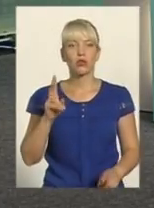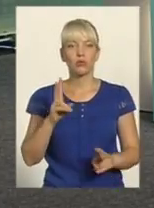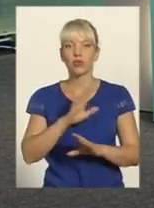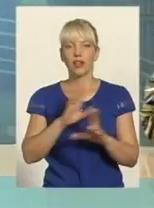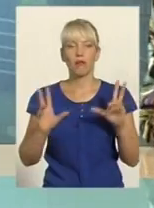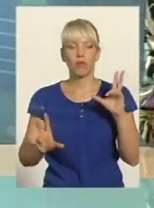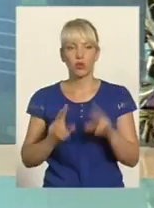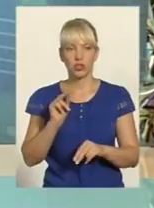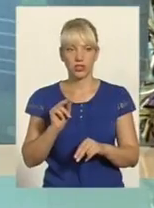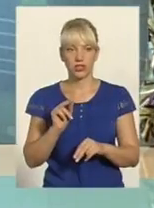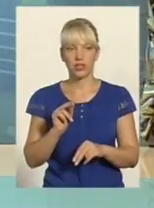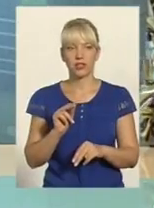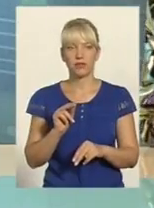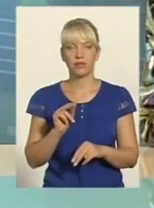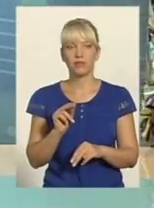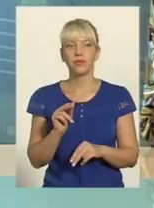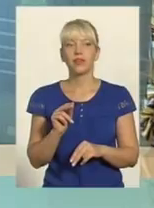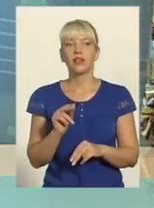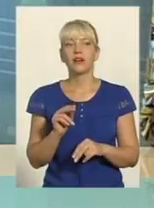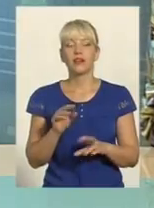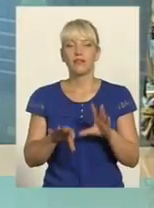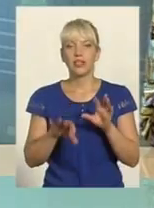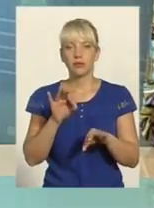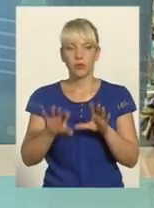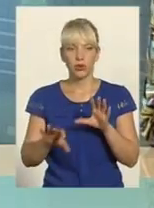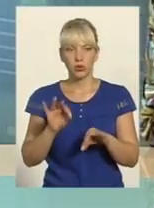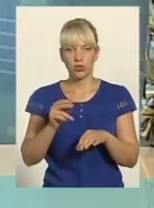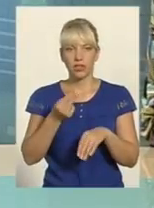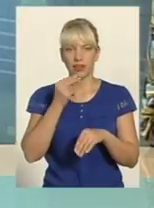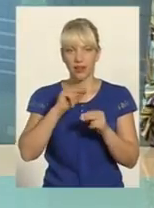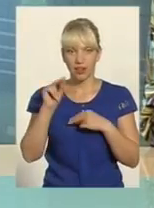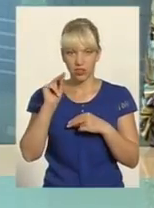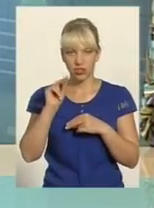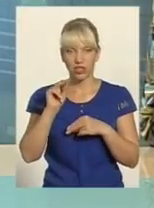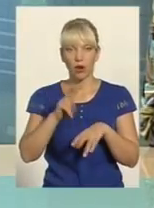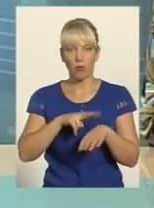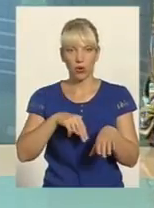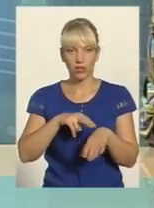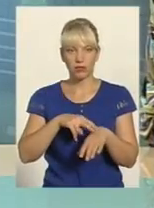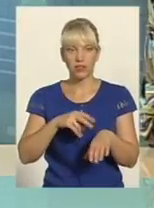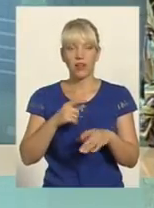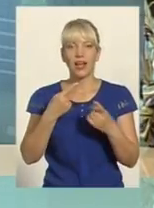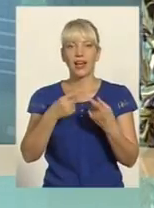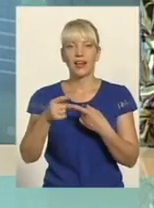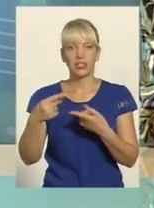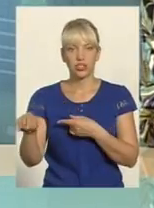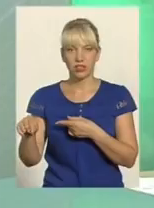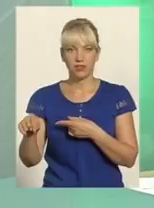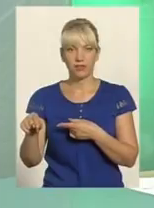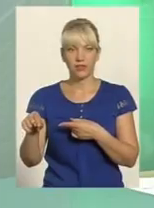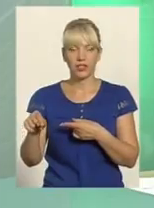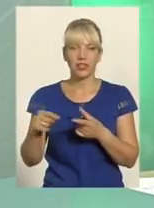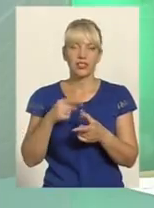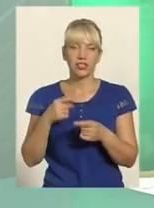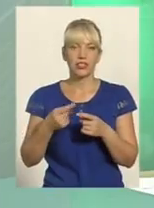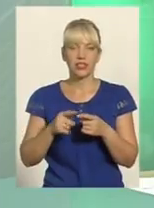пощастить, тут ще й можна так говорити Тому що відберуть кращих з кращих Решта, чи з